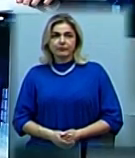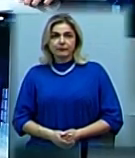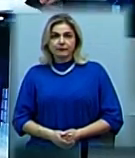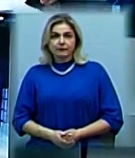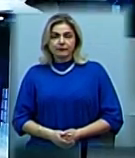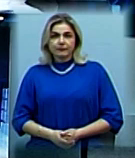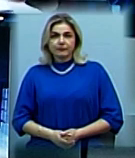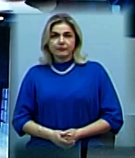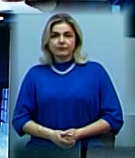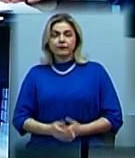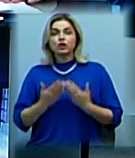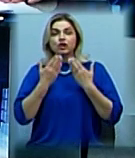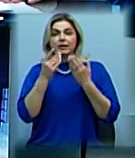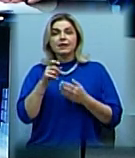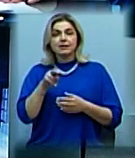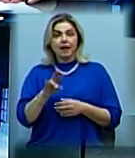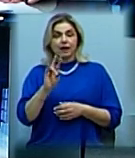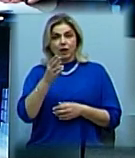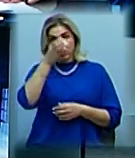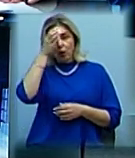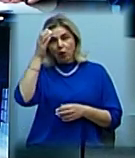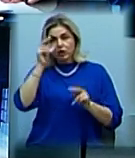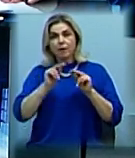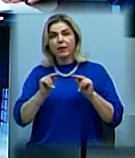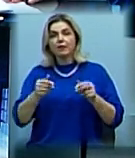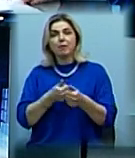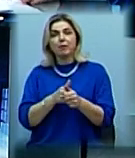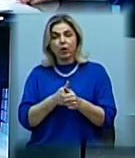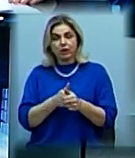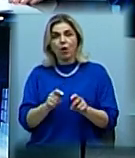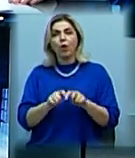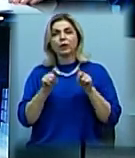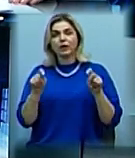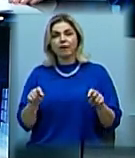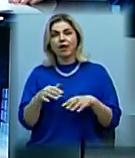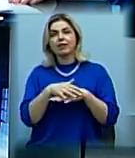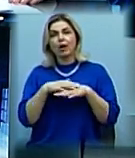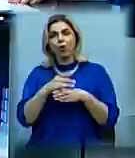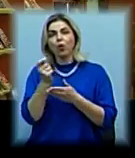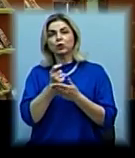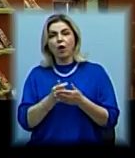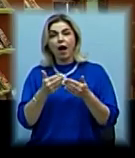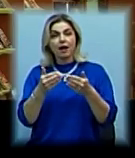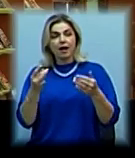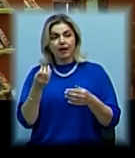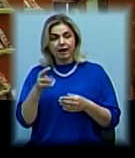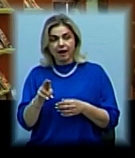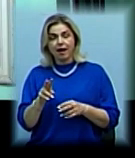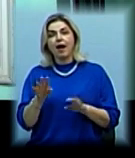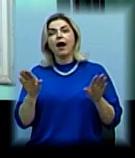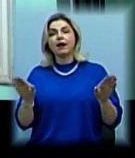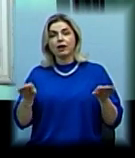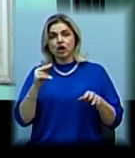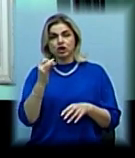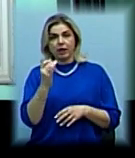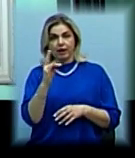У читальній залі Миколаївської науково-педагогічної бібліотеки відкрилась народна художня галерея «Крила Чайки».